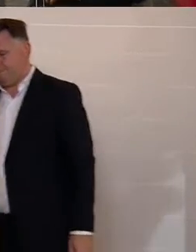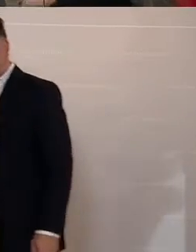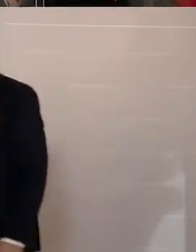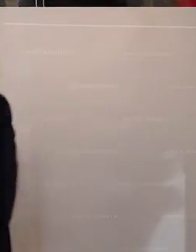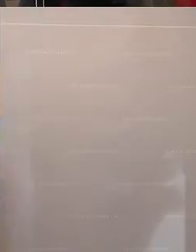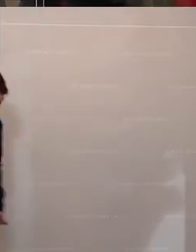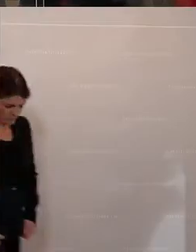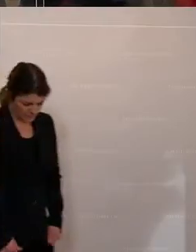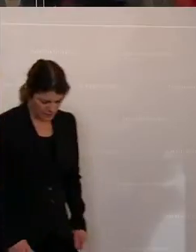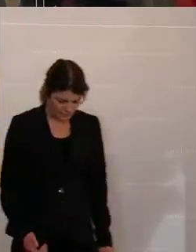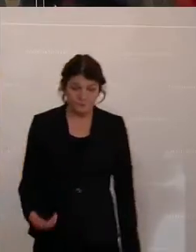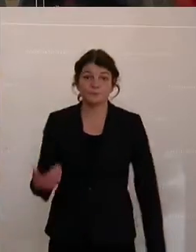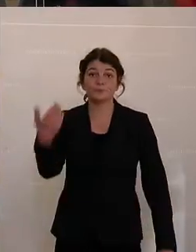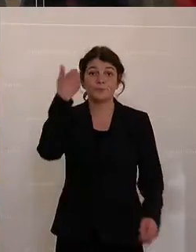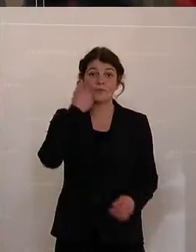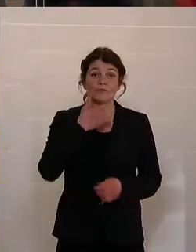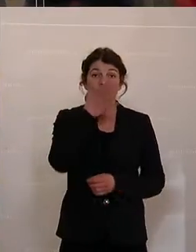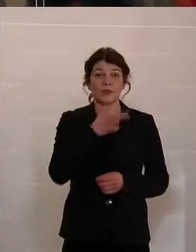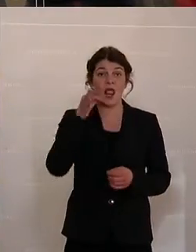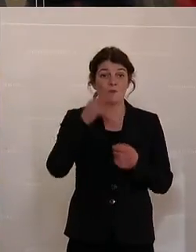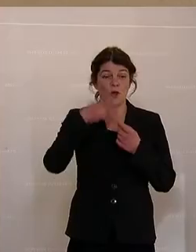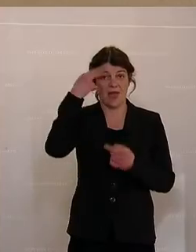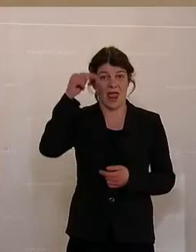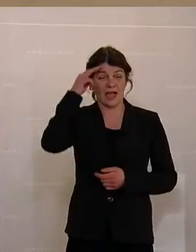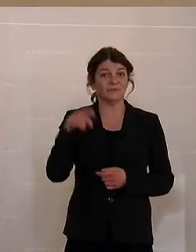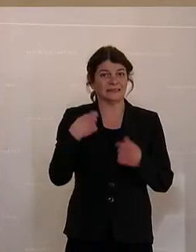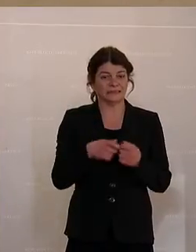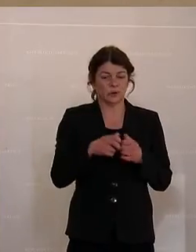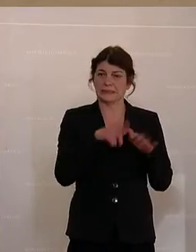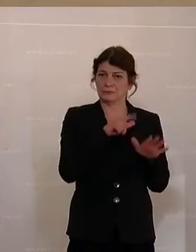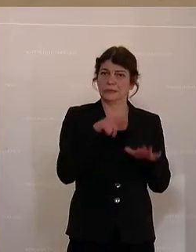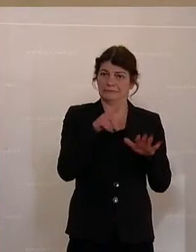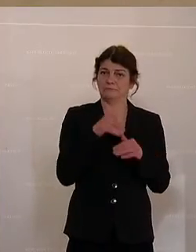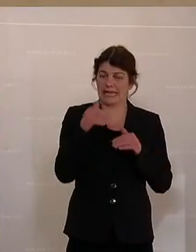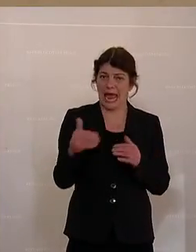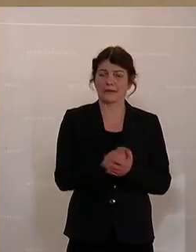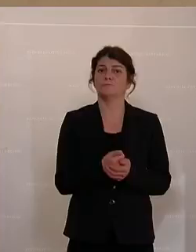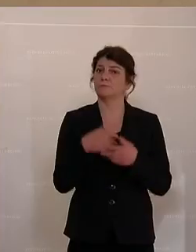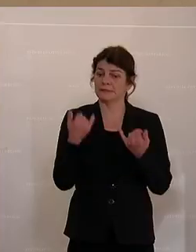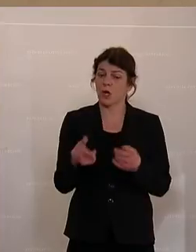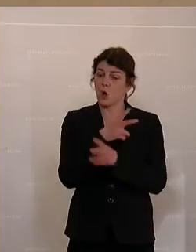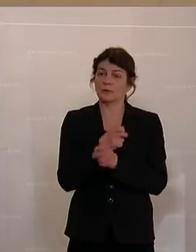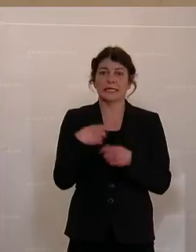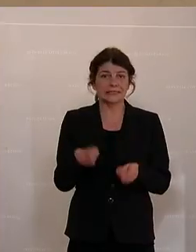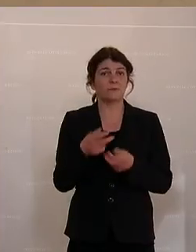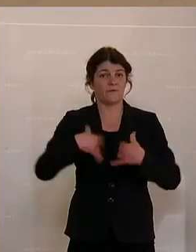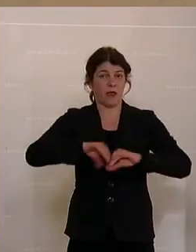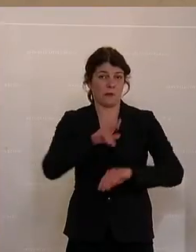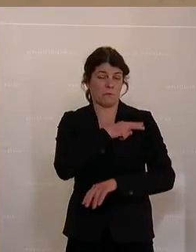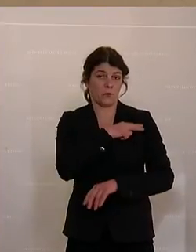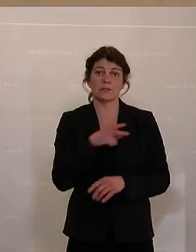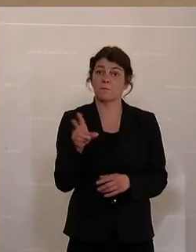Beschätzte Damen und Herren, außerhalb dieser 7,7 Milliarden haben wir in Österreich den Familienbonus, den wir mit der